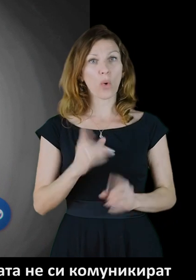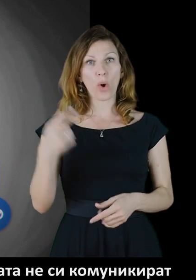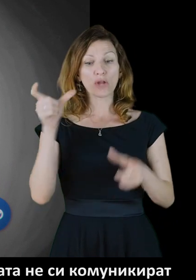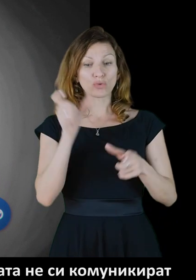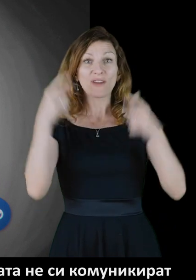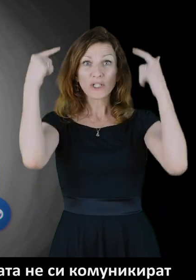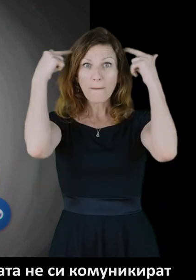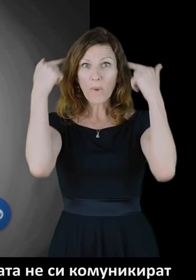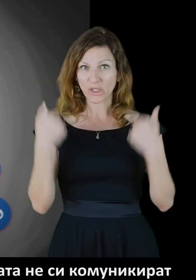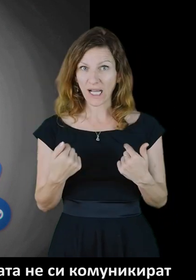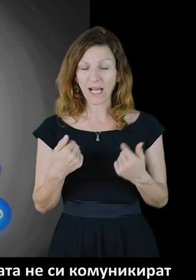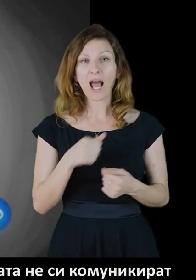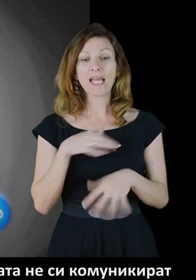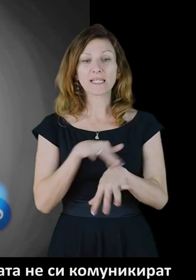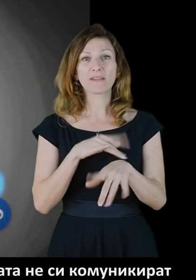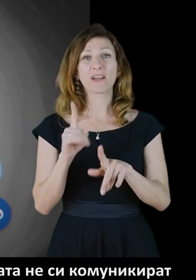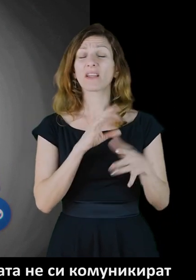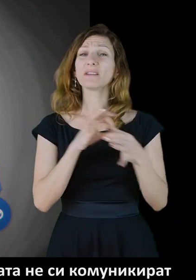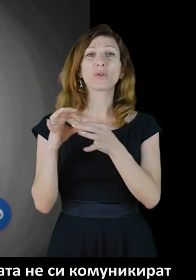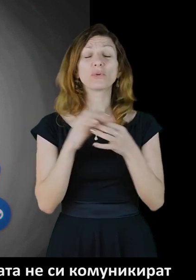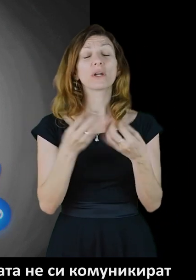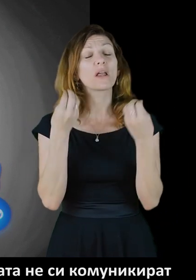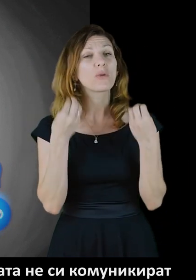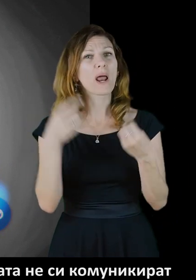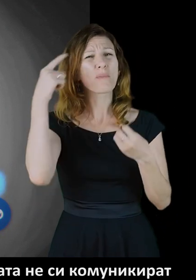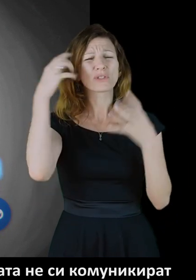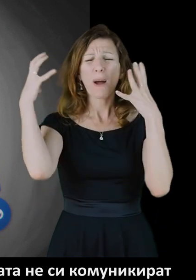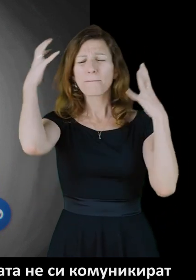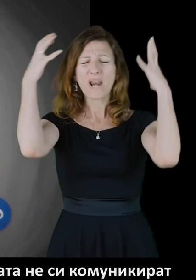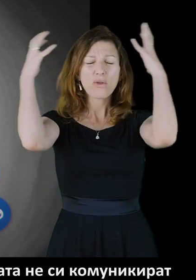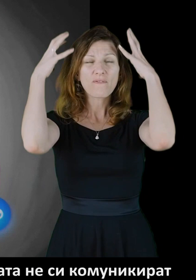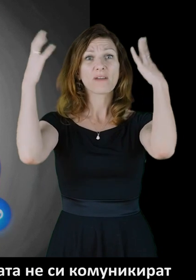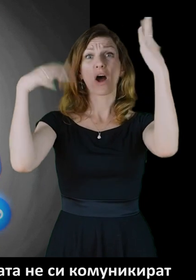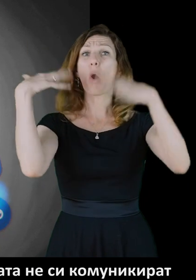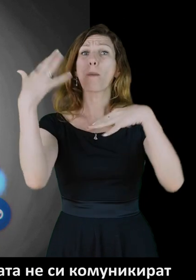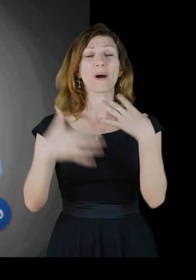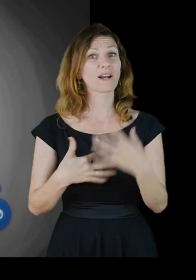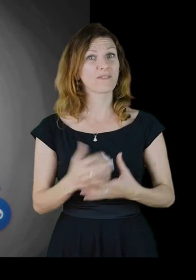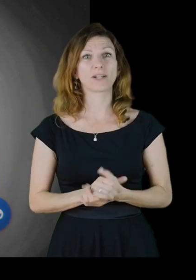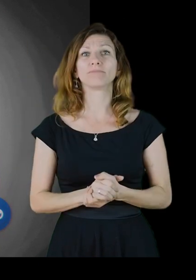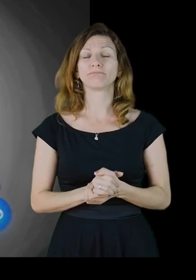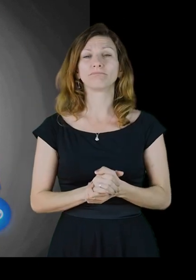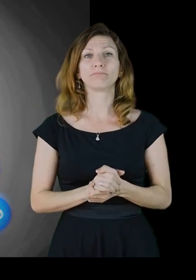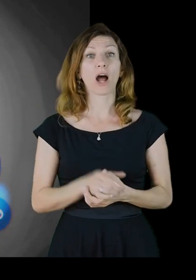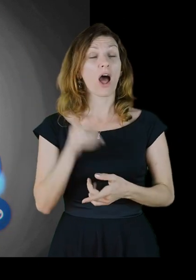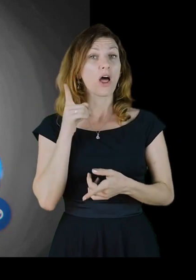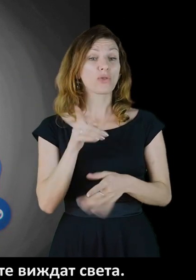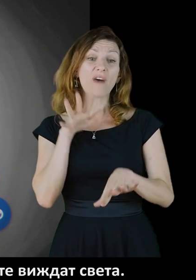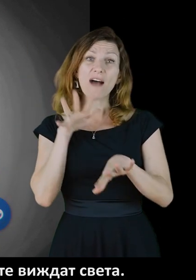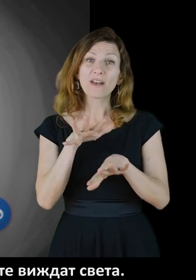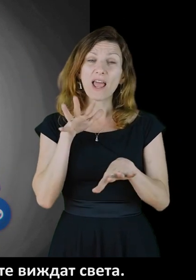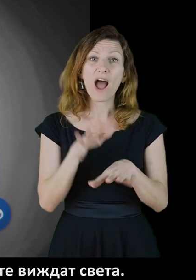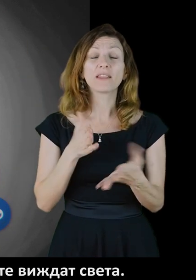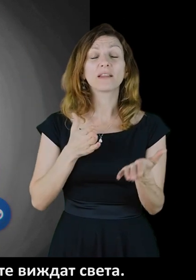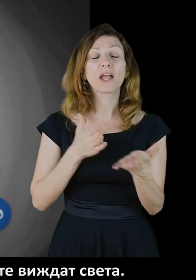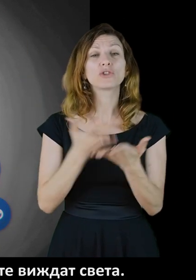това, когато човешкият мозък и сетивата не си комуникират добре, мозъкът се претоварва и обърква. И